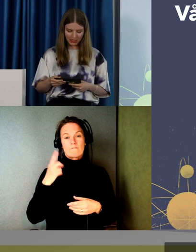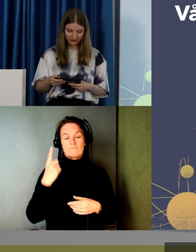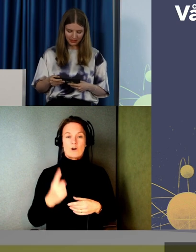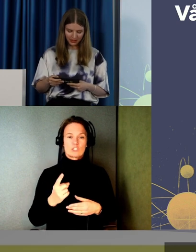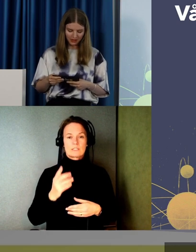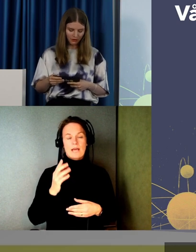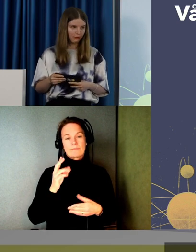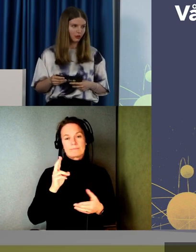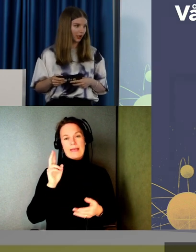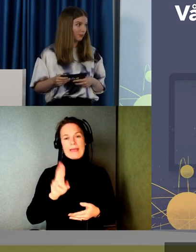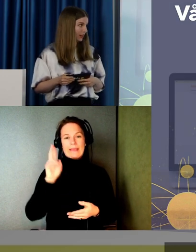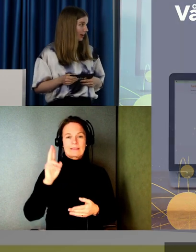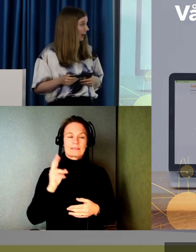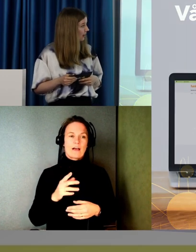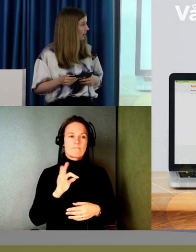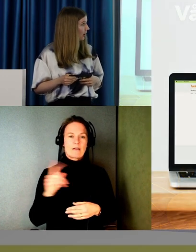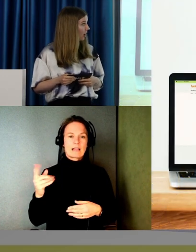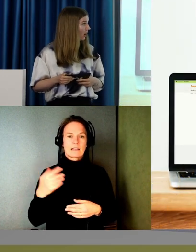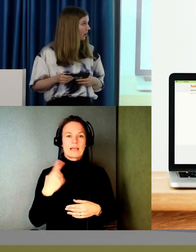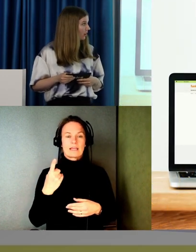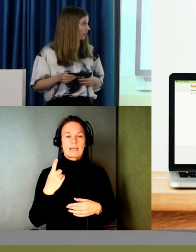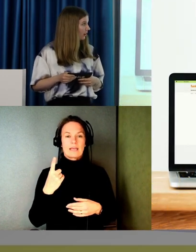butik som hette Funka Mera.